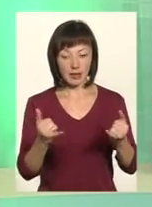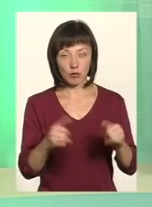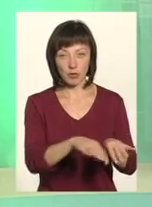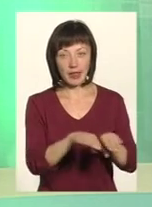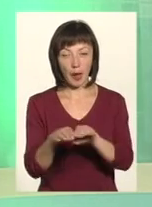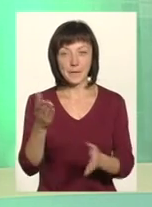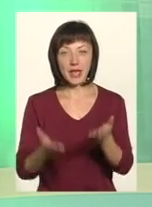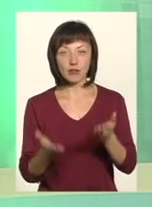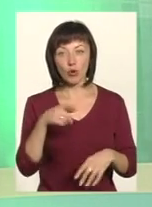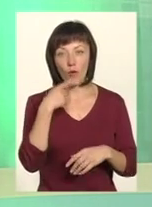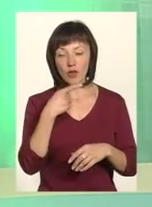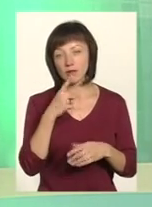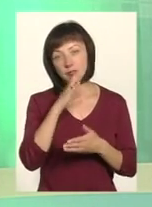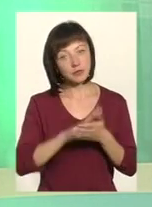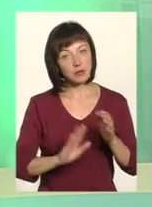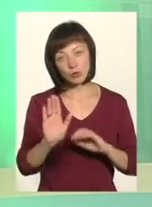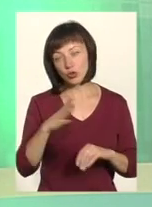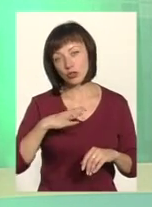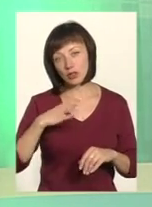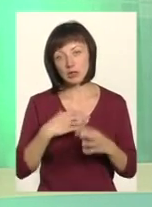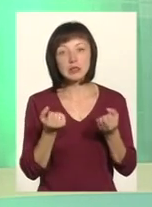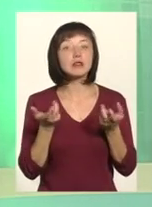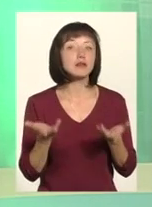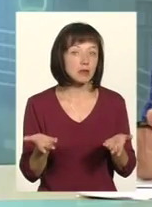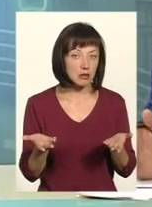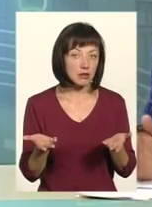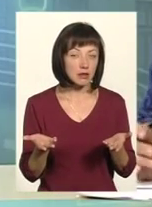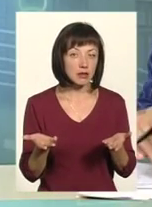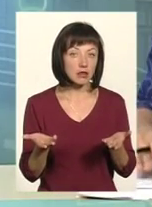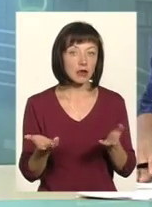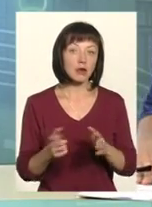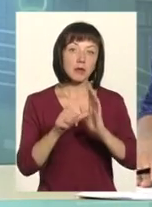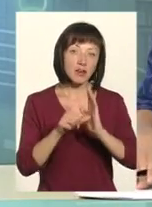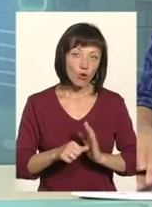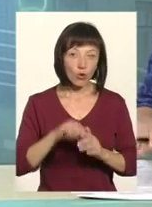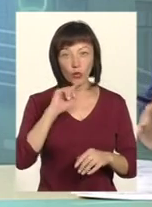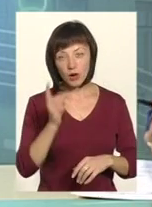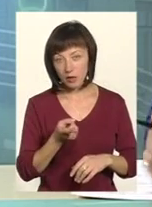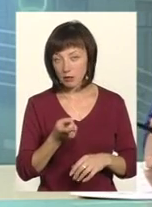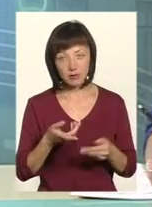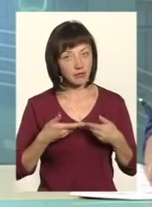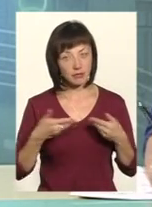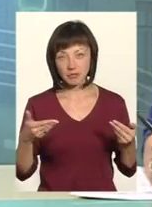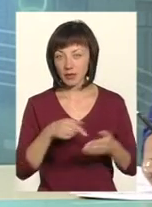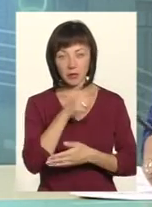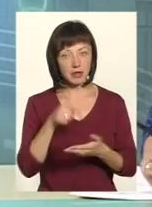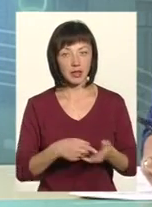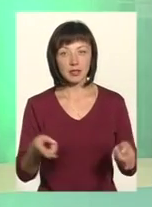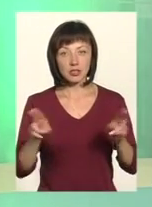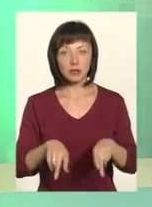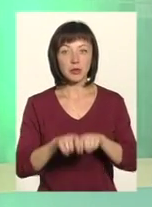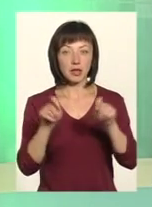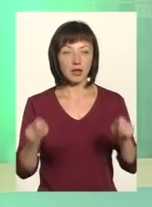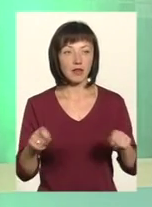етапі, якщо ми говоримо, ну, вибачте, почекайте. Скільки почекайте? Пів року, рік. Тобто питання залишається від нас? Нас